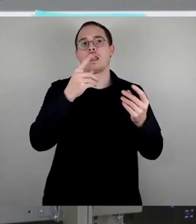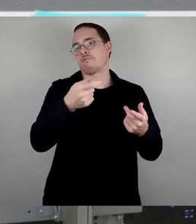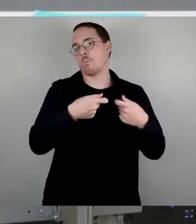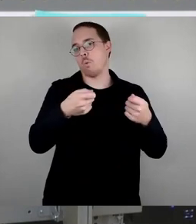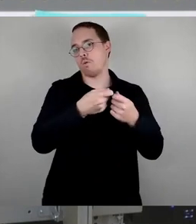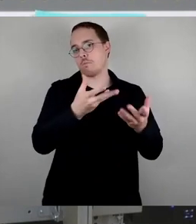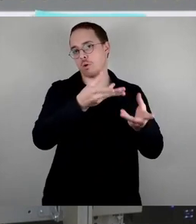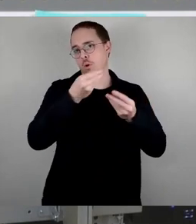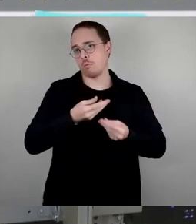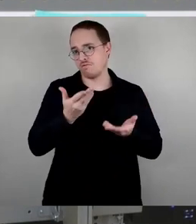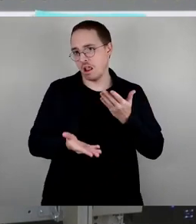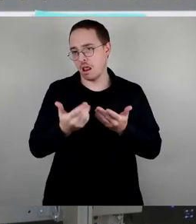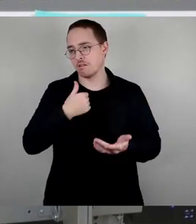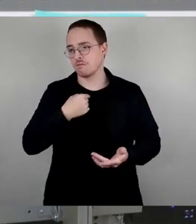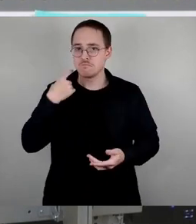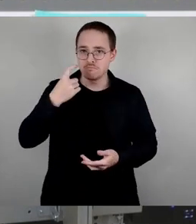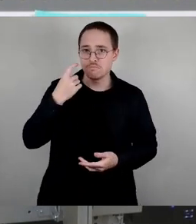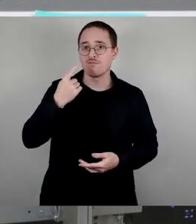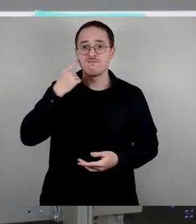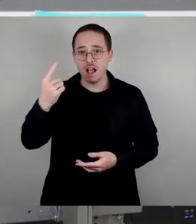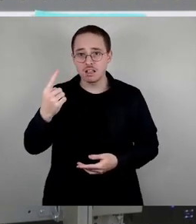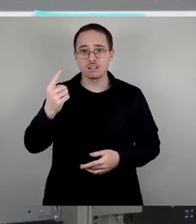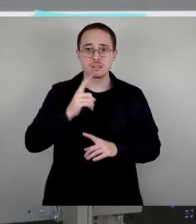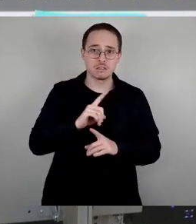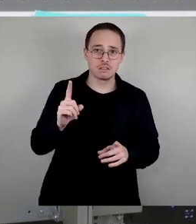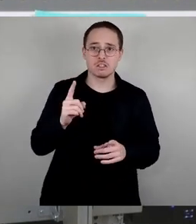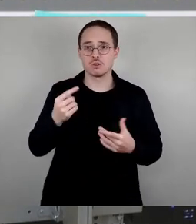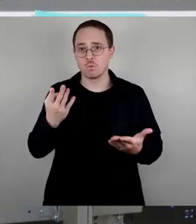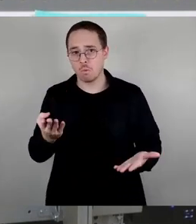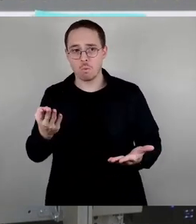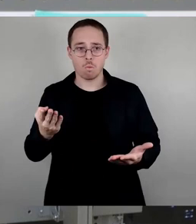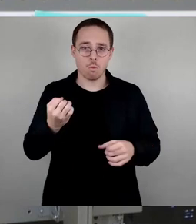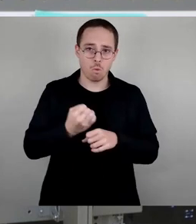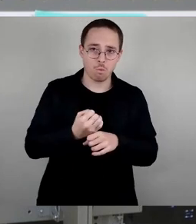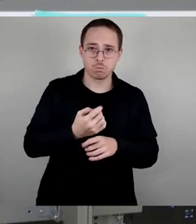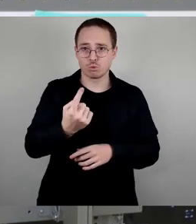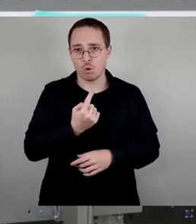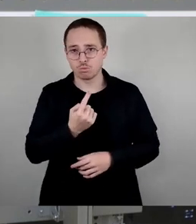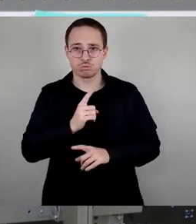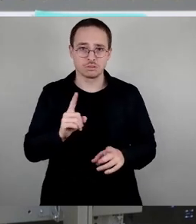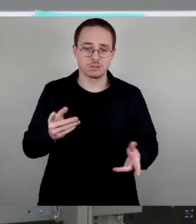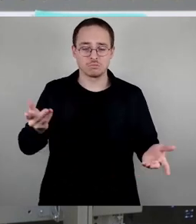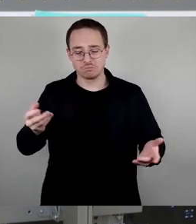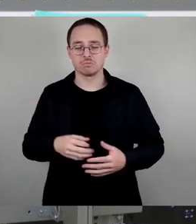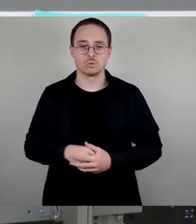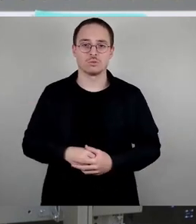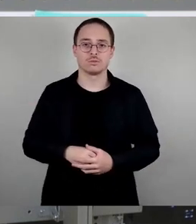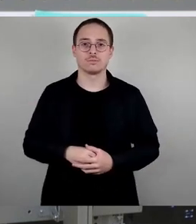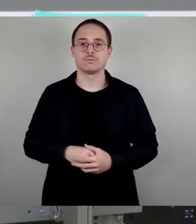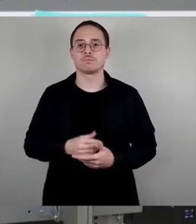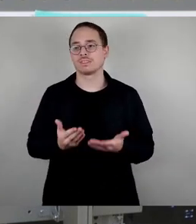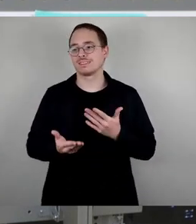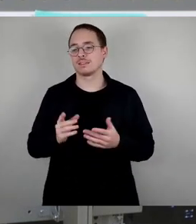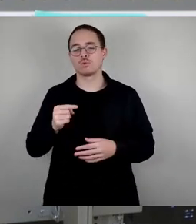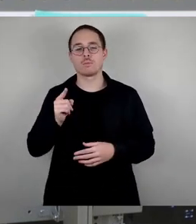an sich eher dann der Wunsch oder die dringende Bitte dann, dass die, die auch die Fraktionen, die entsprechend auch eine Anbindung an den Bundestag haben, sich dort